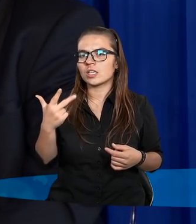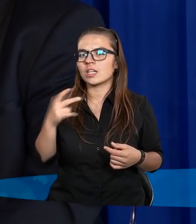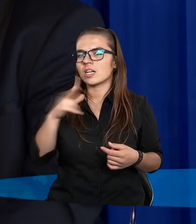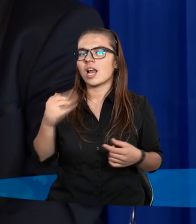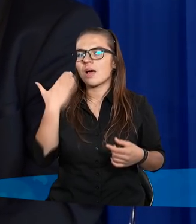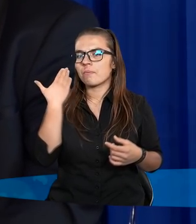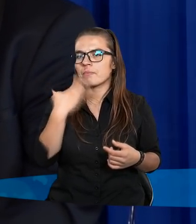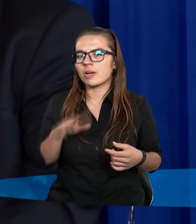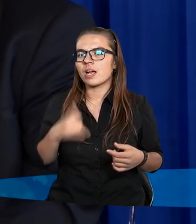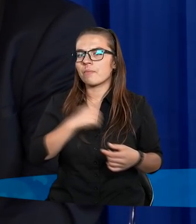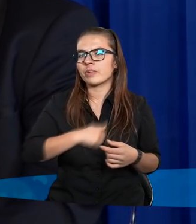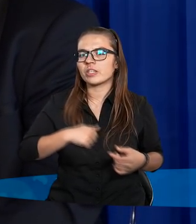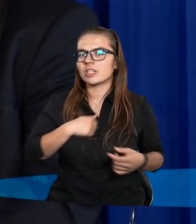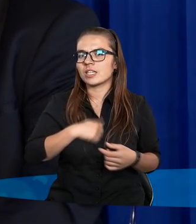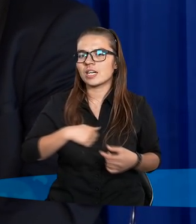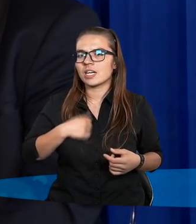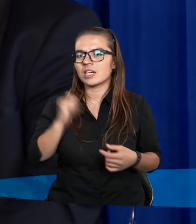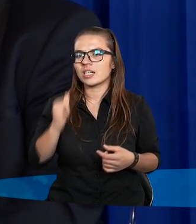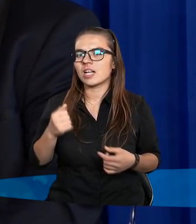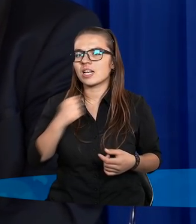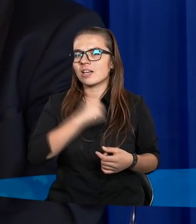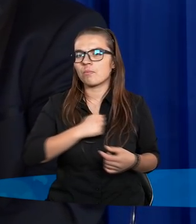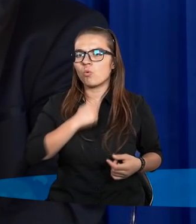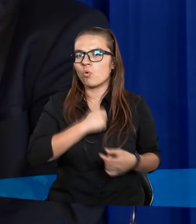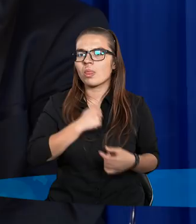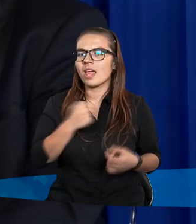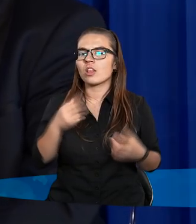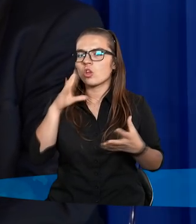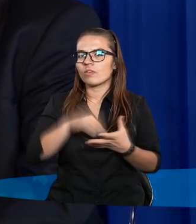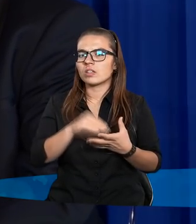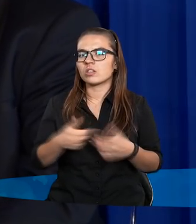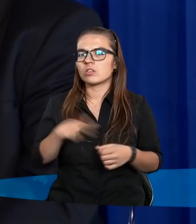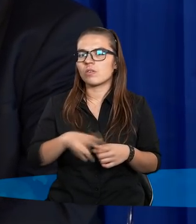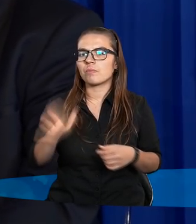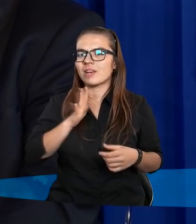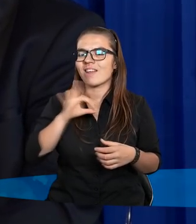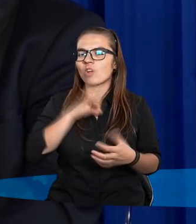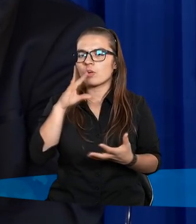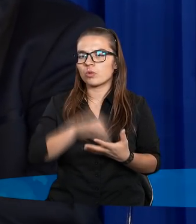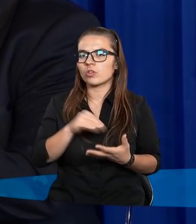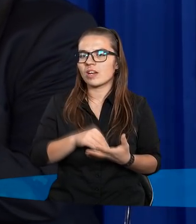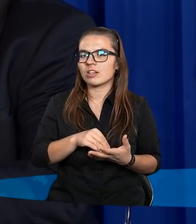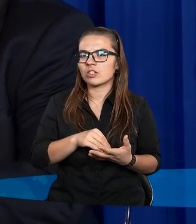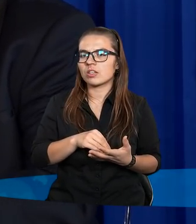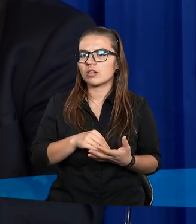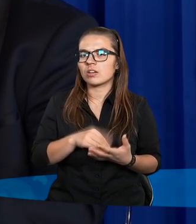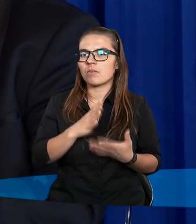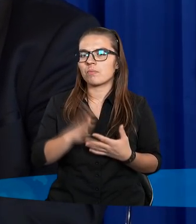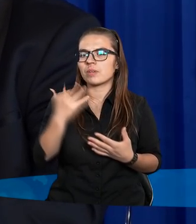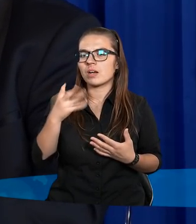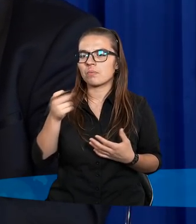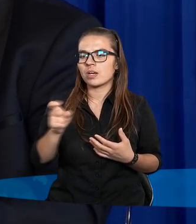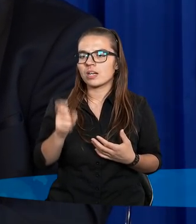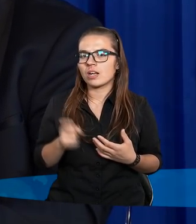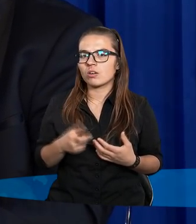najbardziej przykre i smutne doświadczenia, które przeżył w swoim życiu. Pięć sekund.